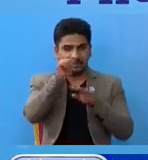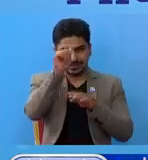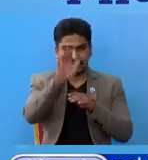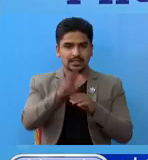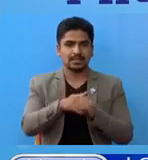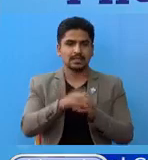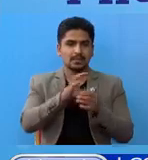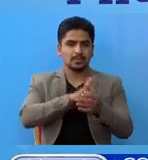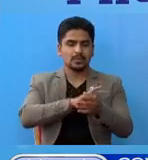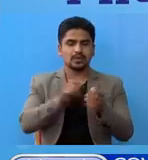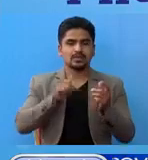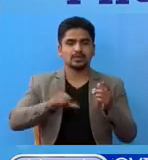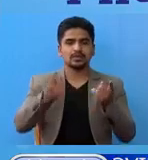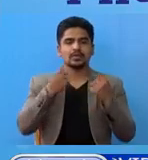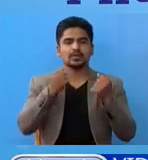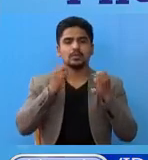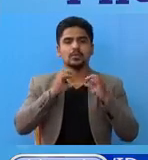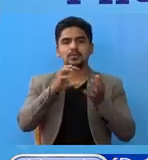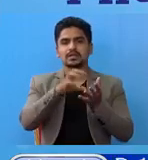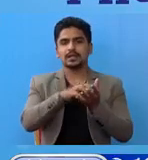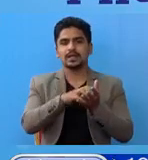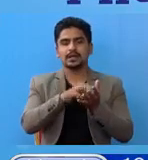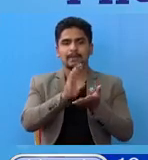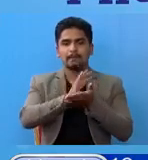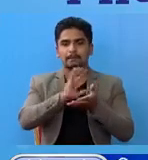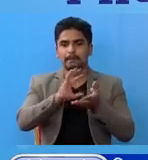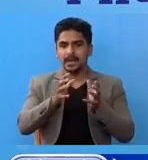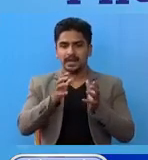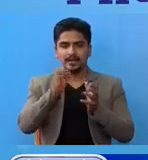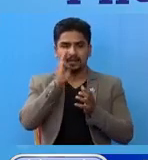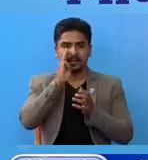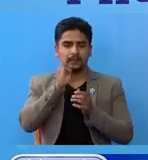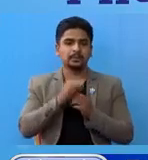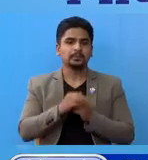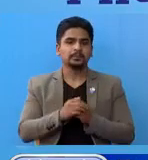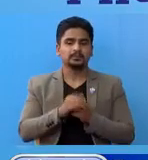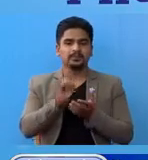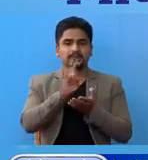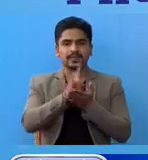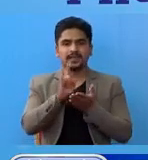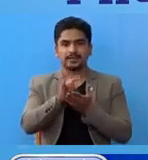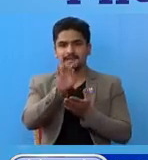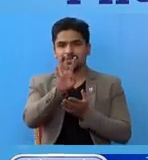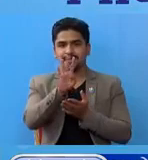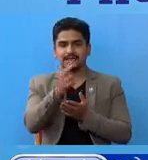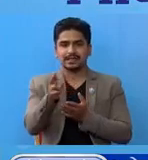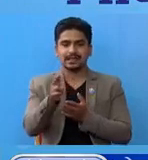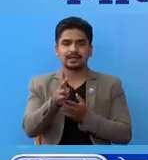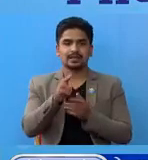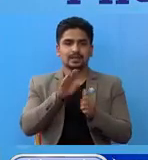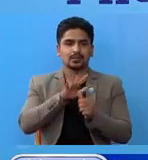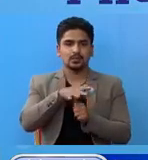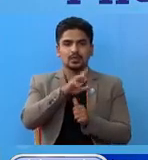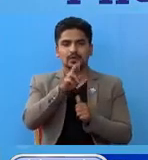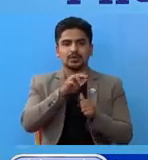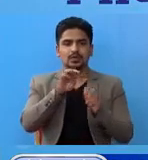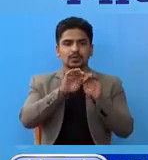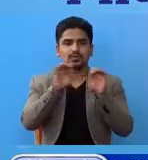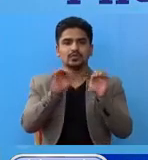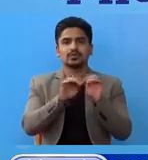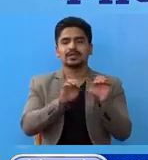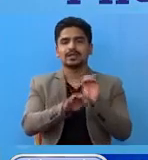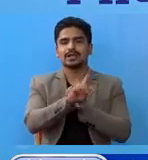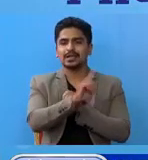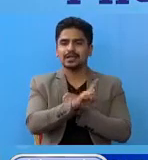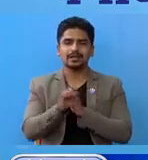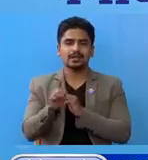प्रादेशिक जनुचा प्रयोक्साला विराट नगर मां जापा का चार जना मोरंग र सुन्सरी का एक